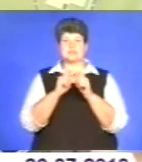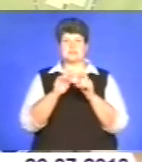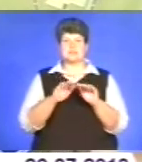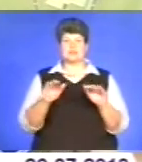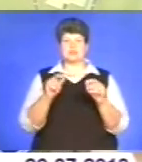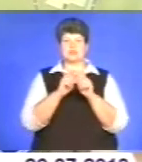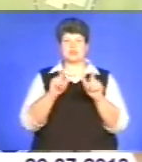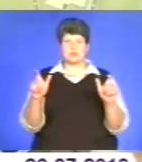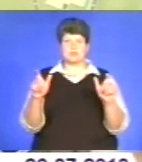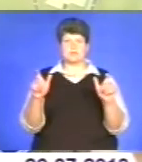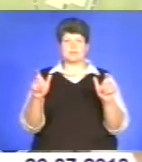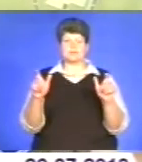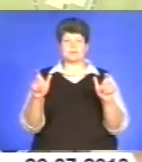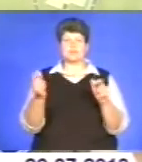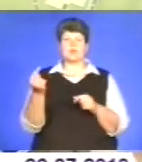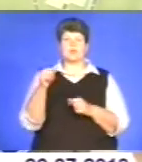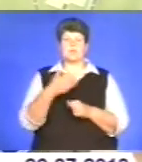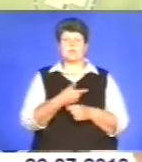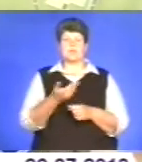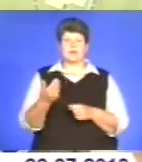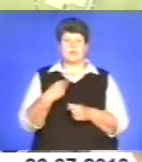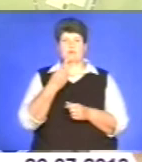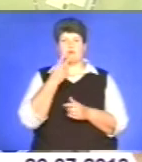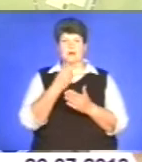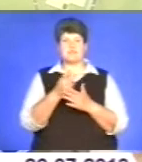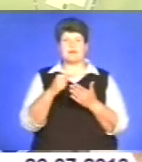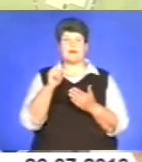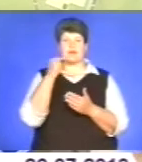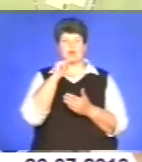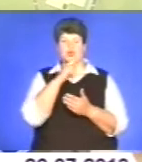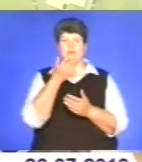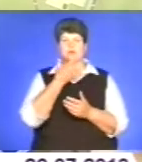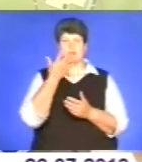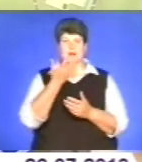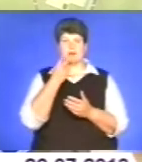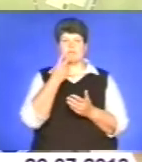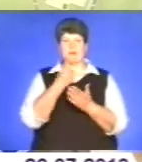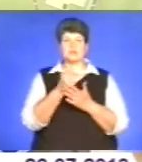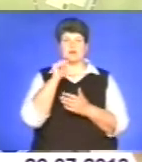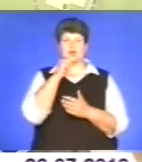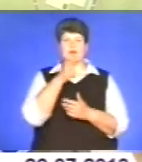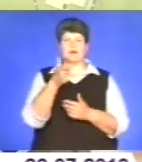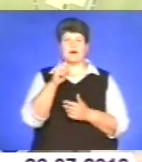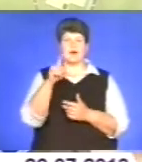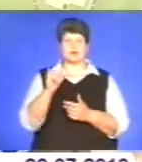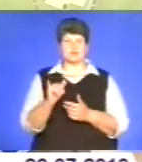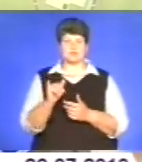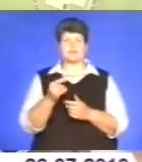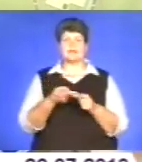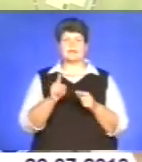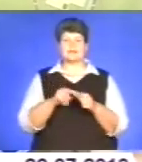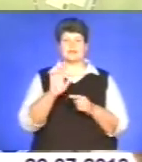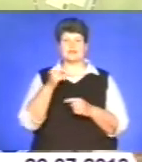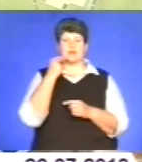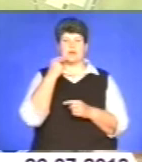перекладеться мережа, то, відповідно, ми побачимо не тільки економію тепла, в першу чергу побачимо економію газу. І це буде економічний